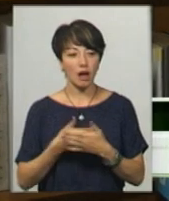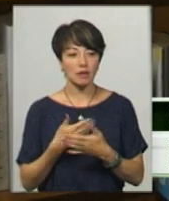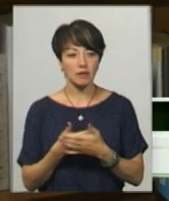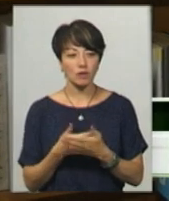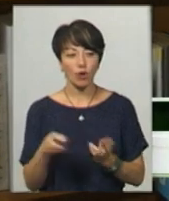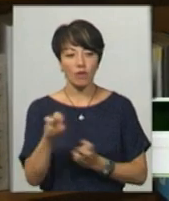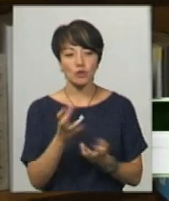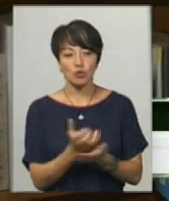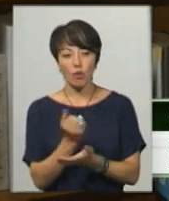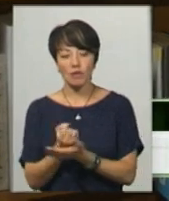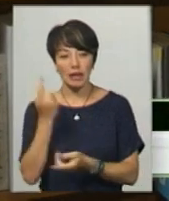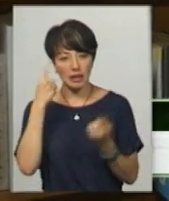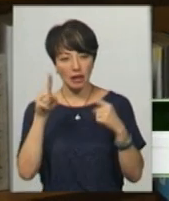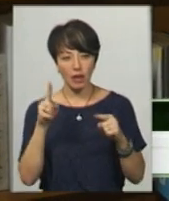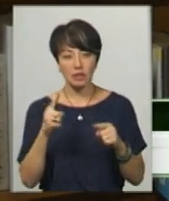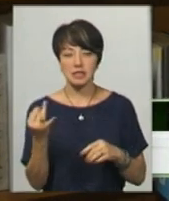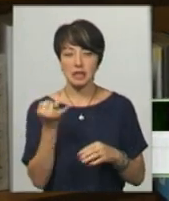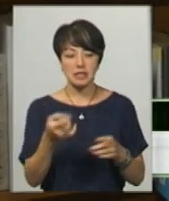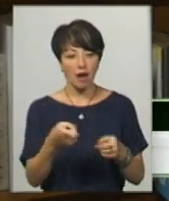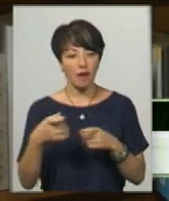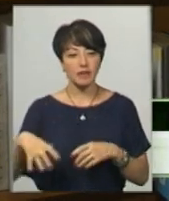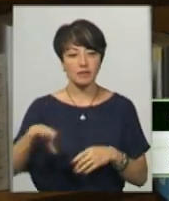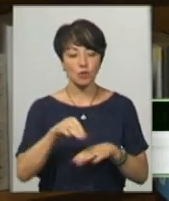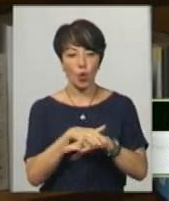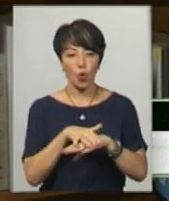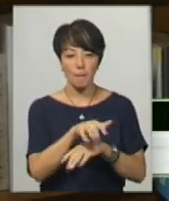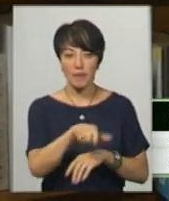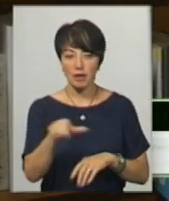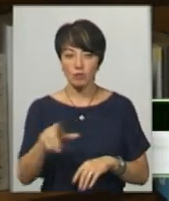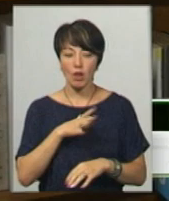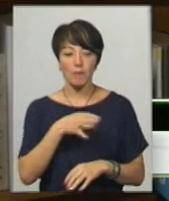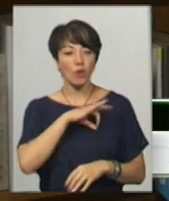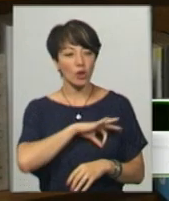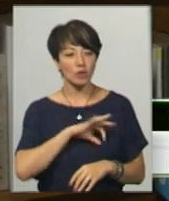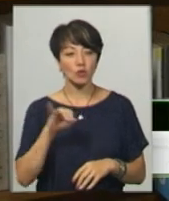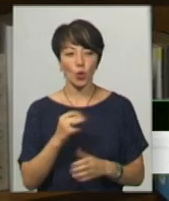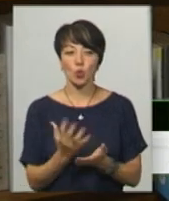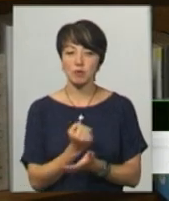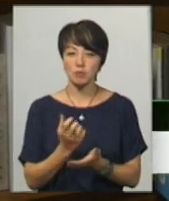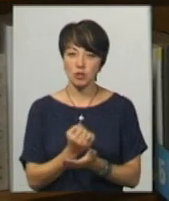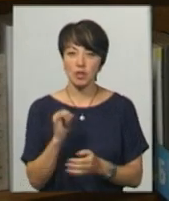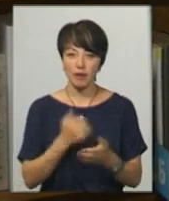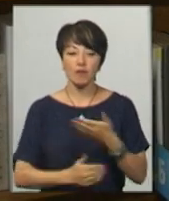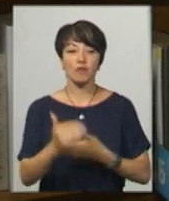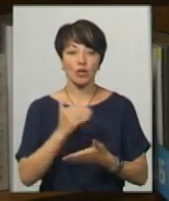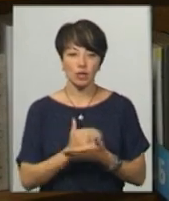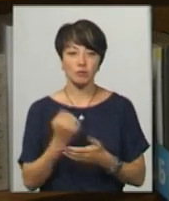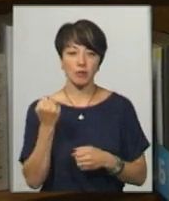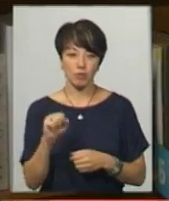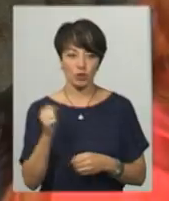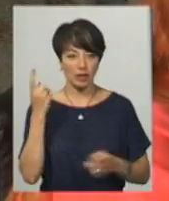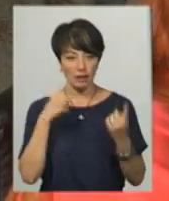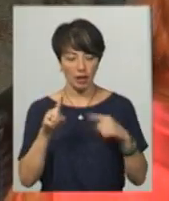вишуковувати ідею, яка б зацікавила всю громадськість, яка була б корисною і успішною і, врешті, переможною